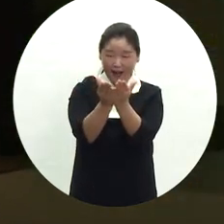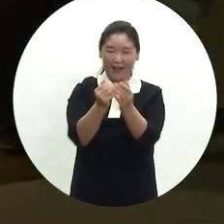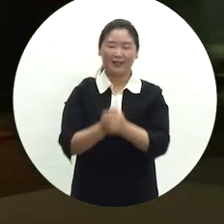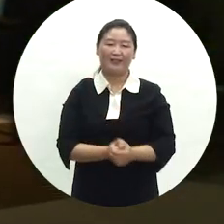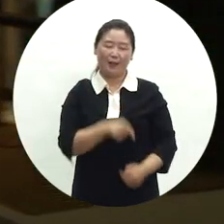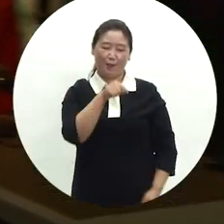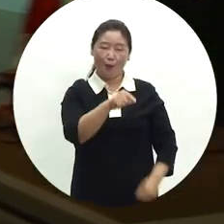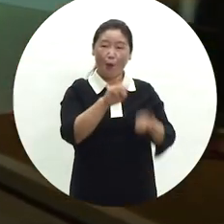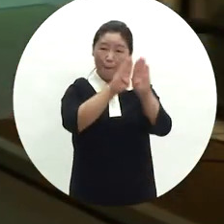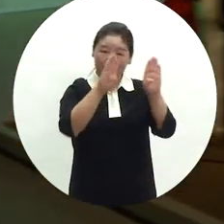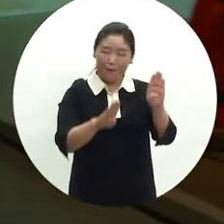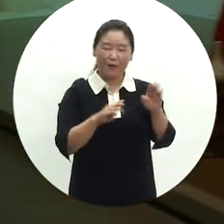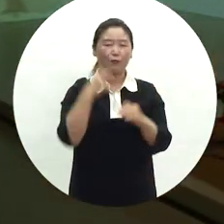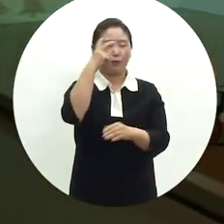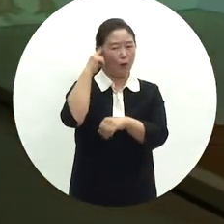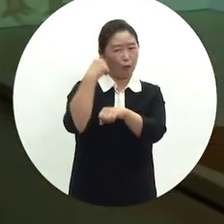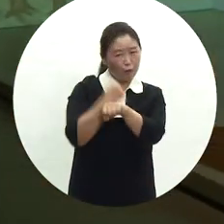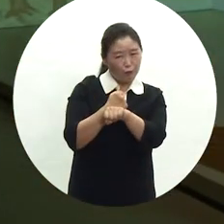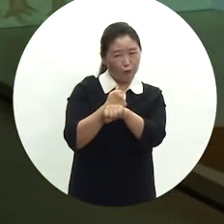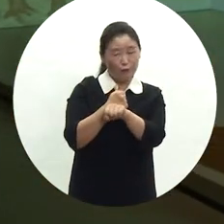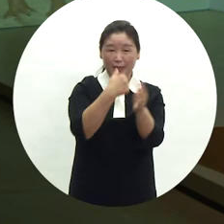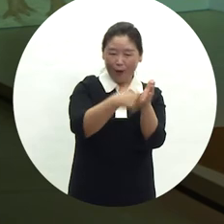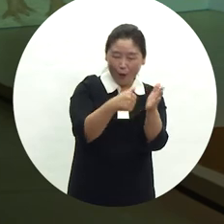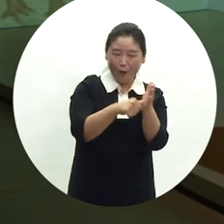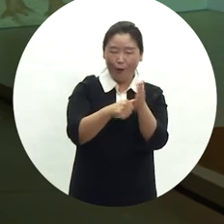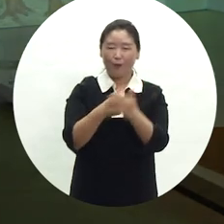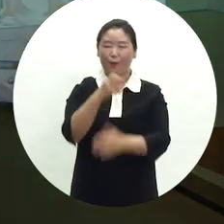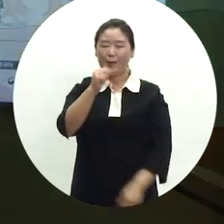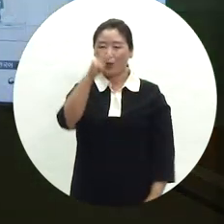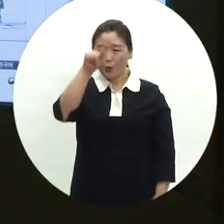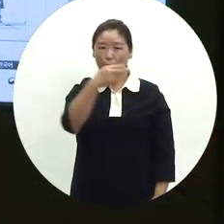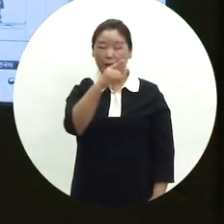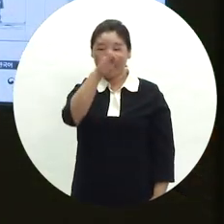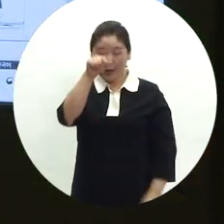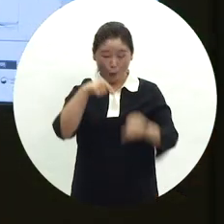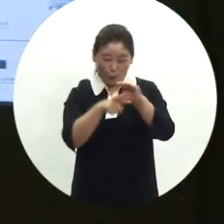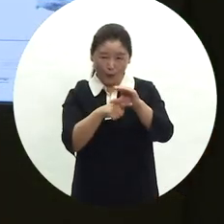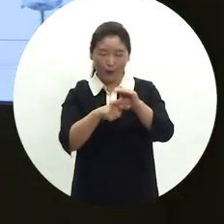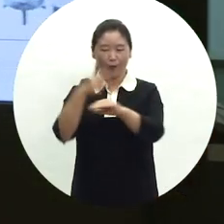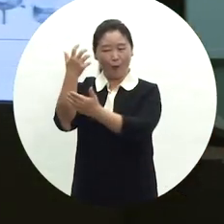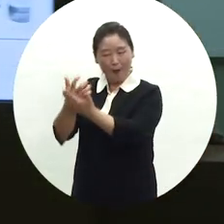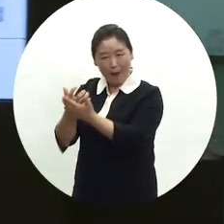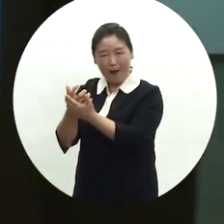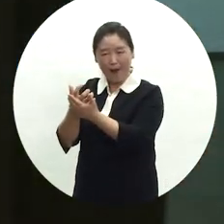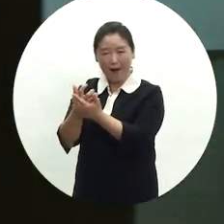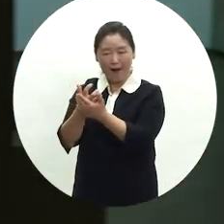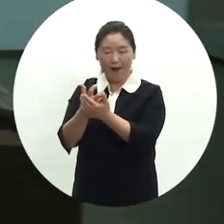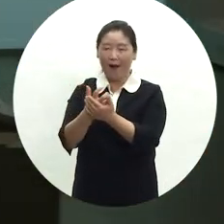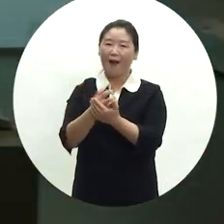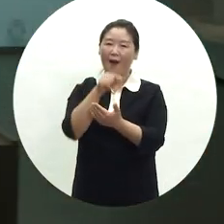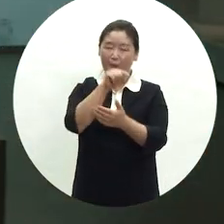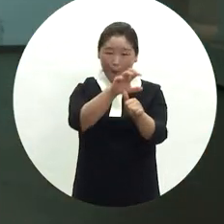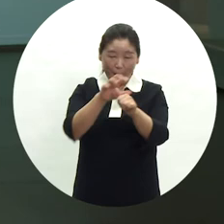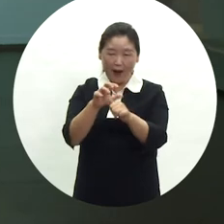국민민속박물관의 조사연구 성과물과 민속대백과 사전, 아카이브 등 결과물을 활용한